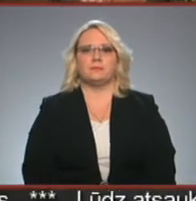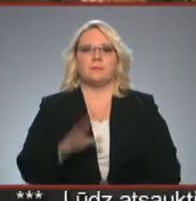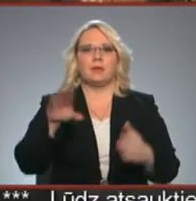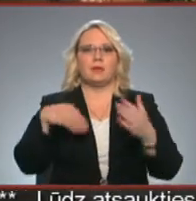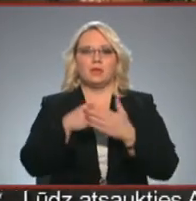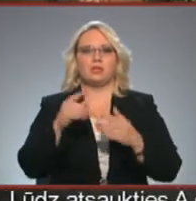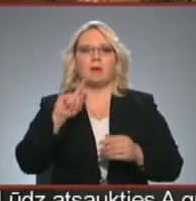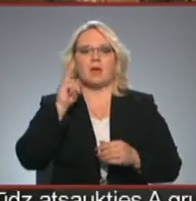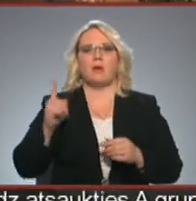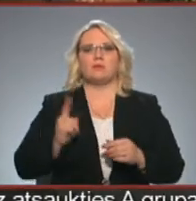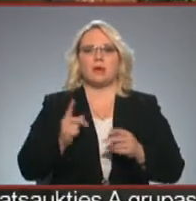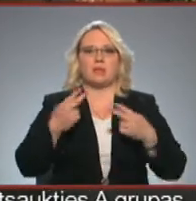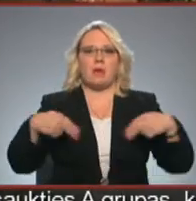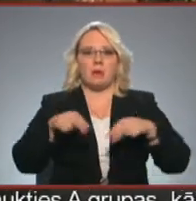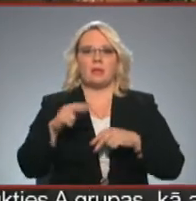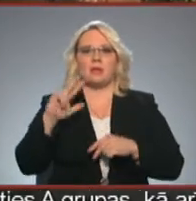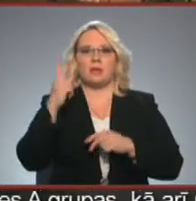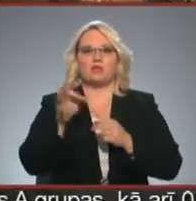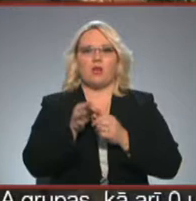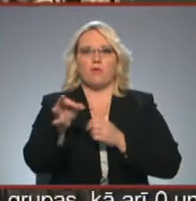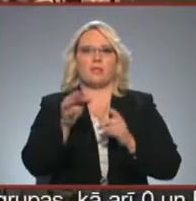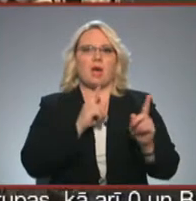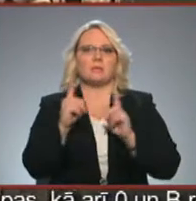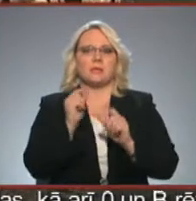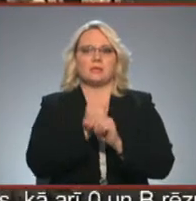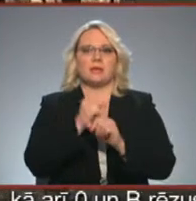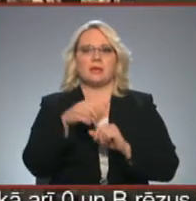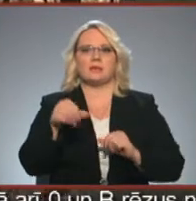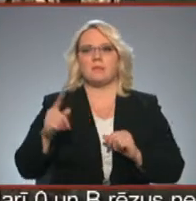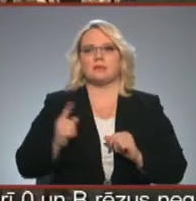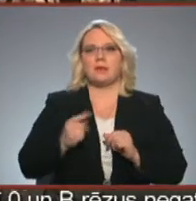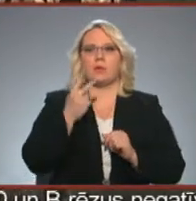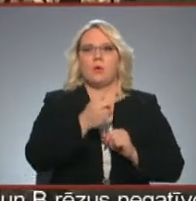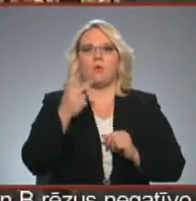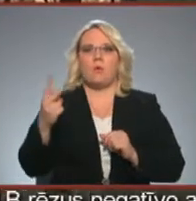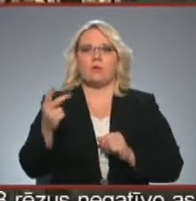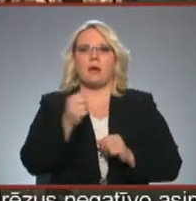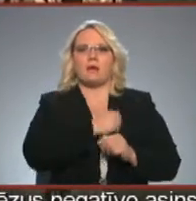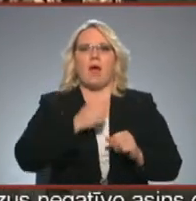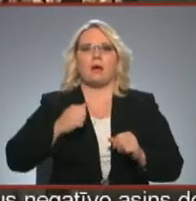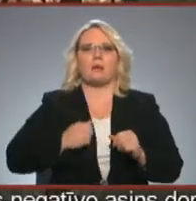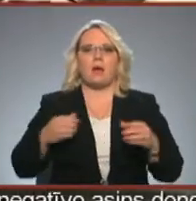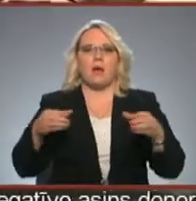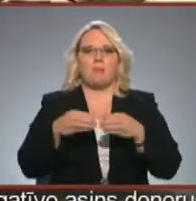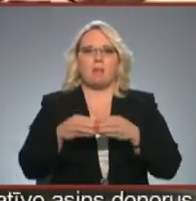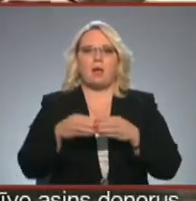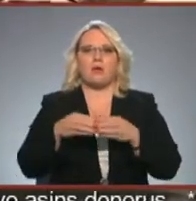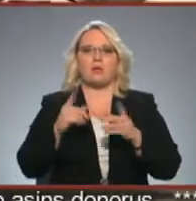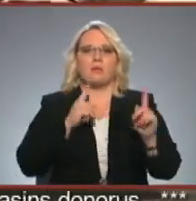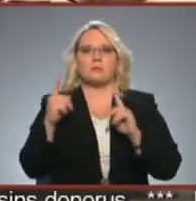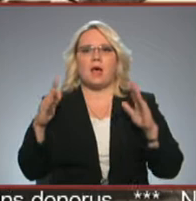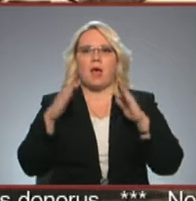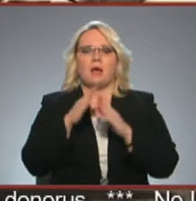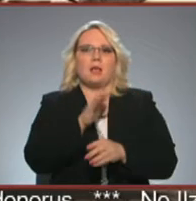Jauncārds departamenta trešā novada administratība. Administrācija strādāja Zemesardze 22. kainieku bataljonu administrācijas ēkā. Taču, lai